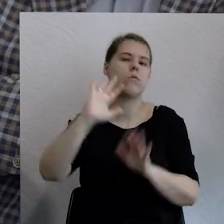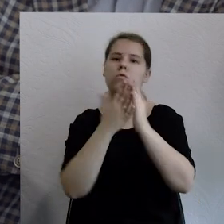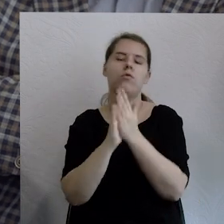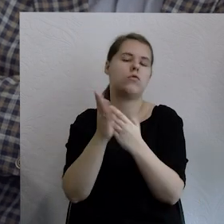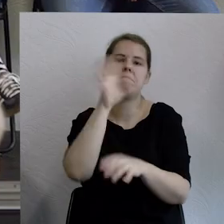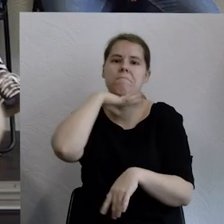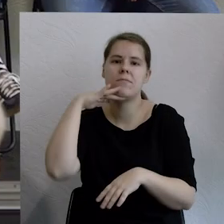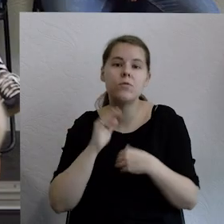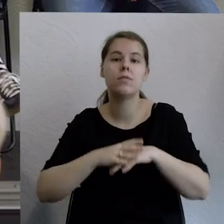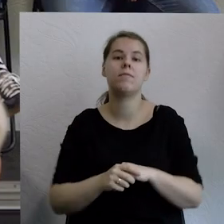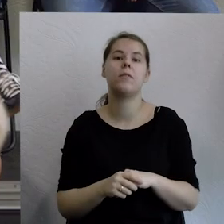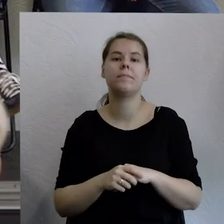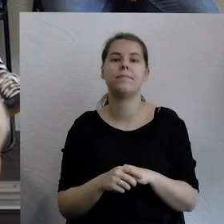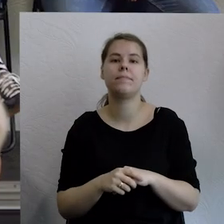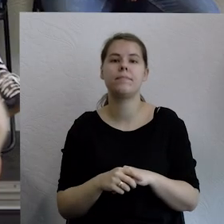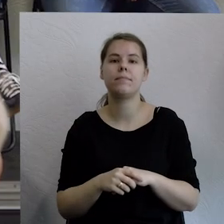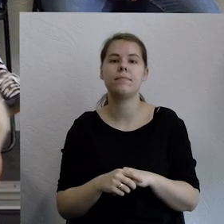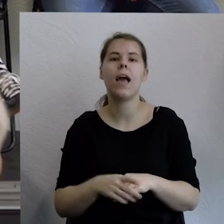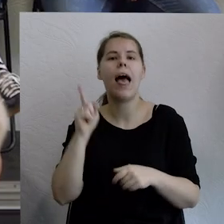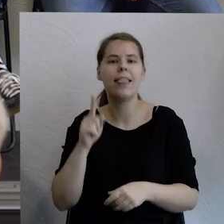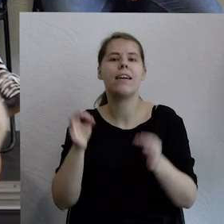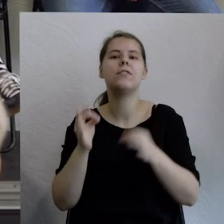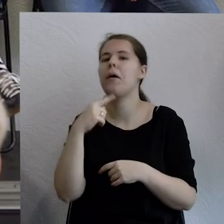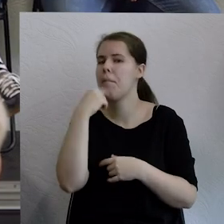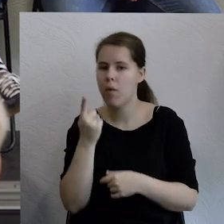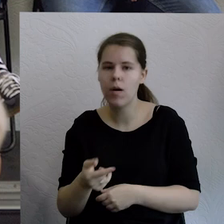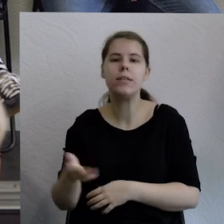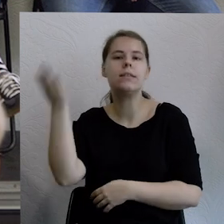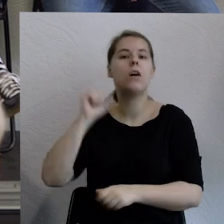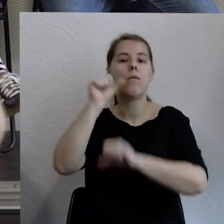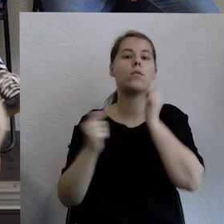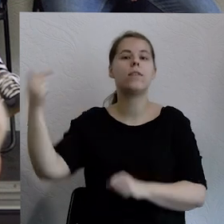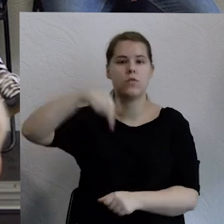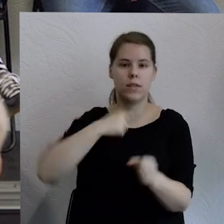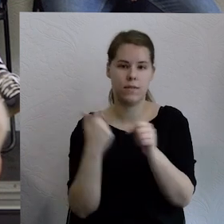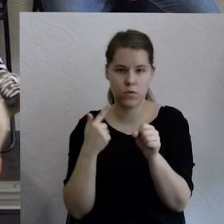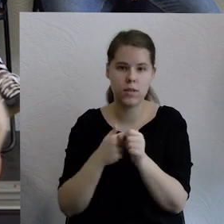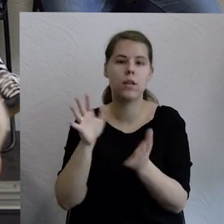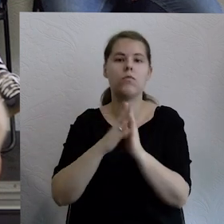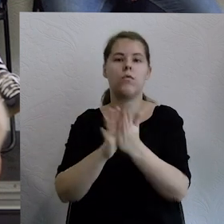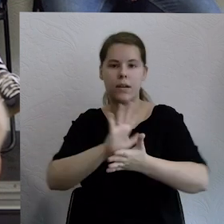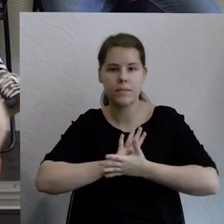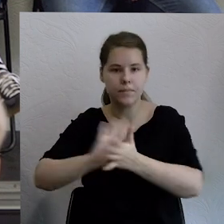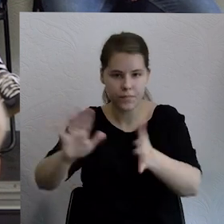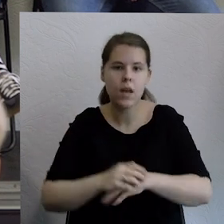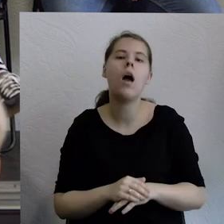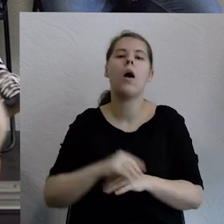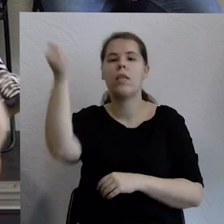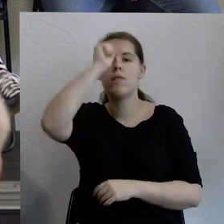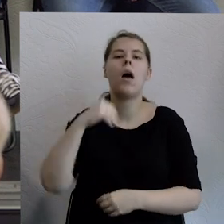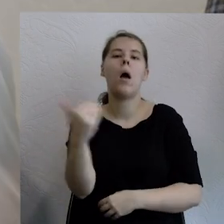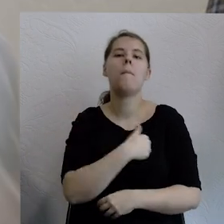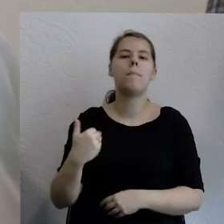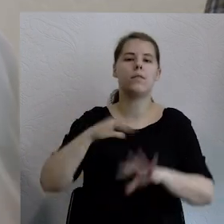chyba specjalnie dzisiaj wspomnę, że wydał w 2020 roku książkę w Polsce, czyli wszędzie rzecz o upadku i o